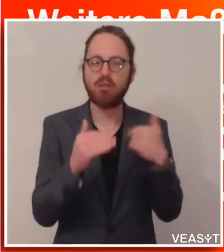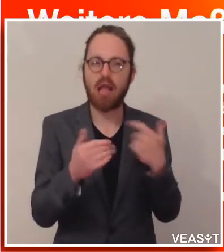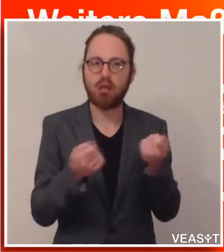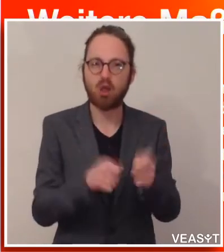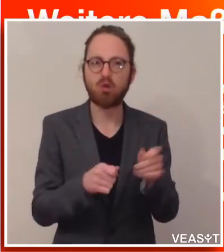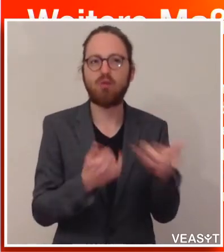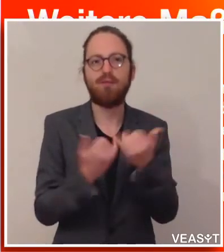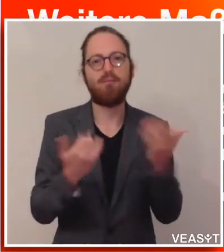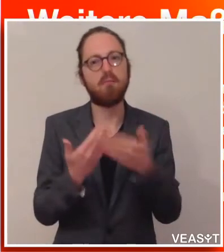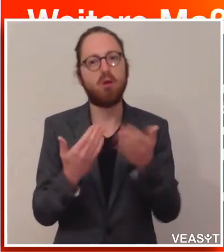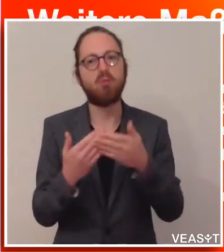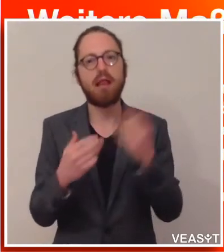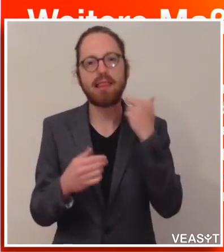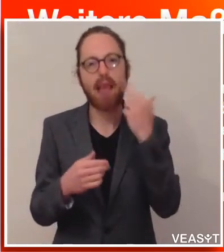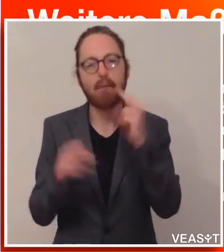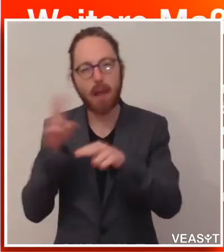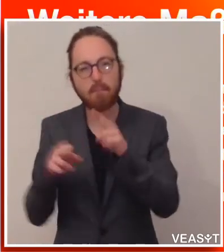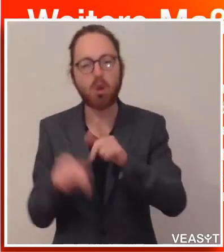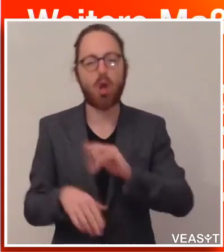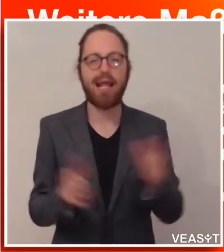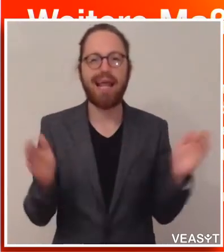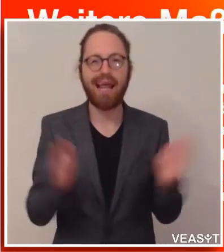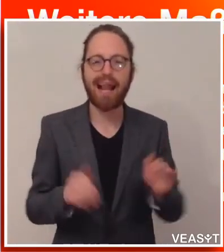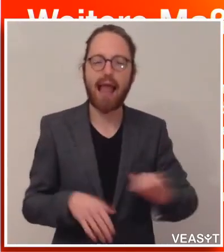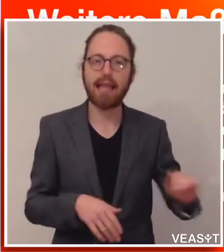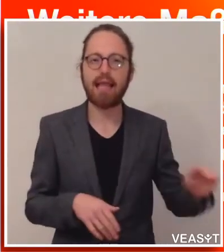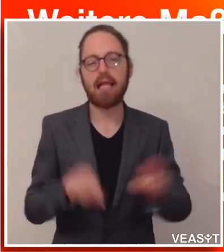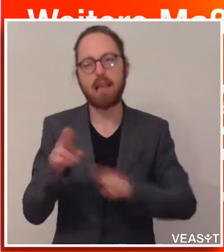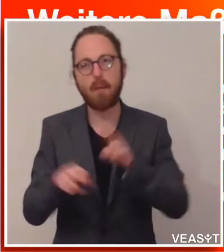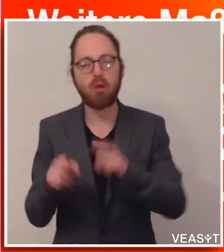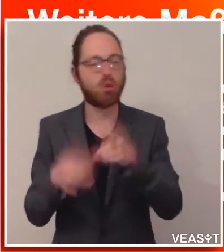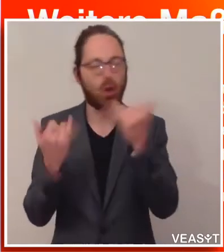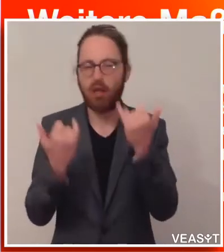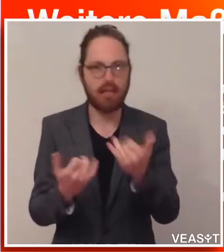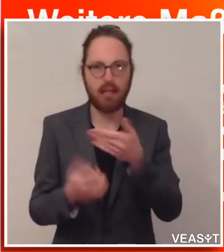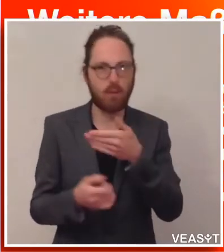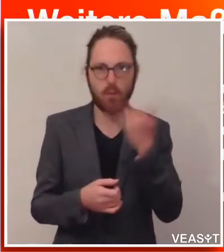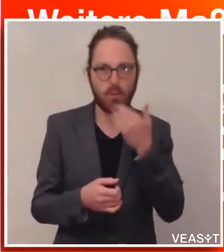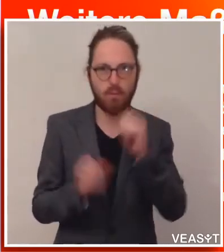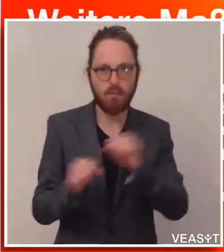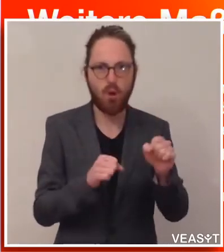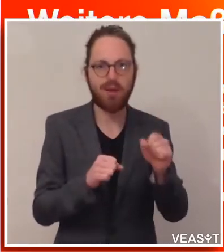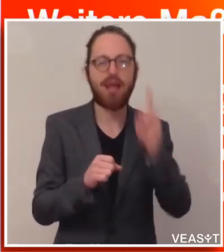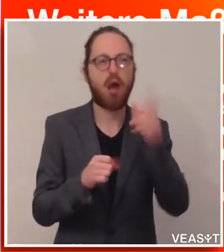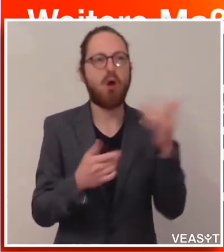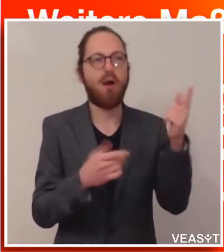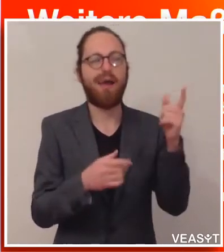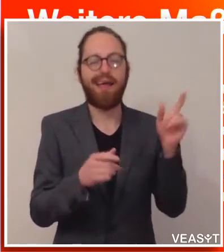Nachmittagsbetreuung nicht ausüben können. Und dass wir natürlich die Tarife, die die Eltern eben nicht zahlen, auch